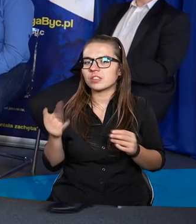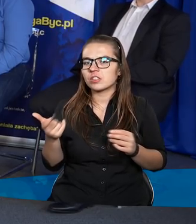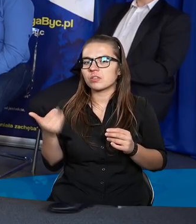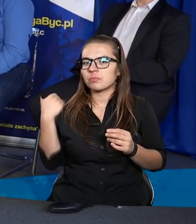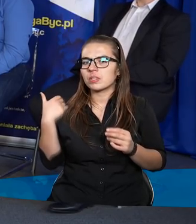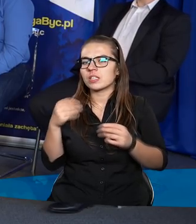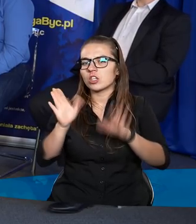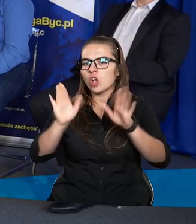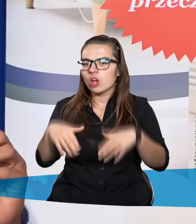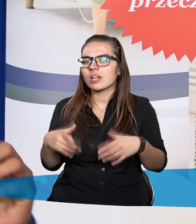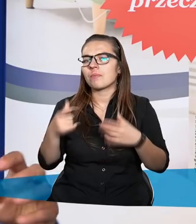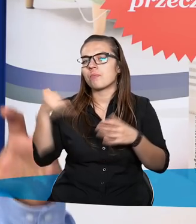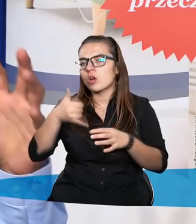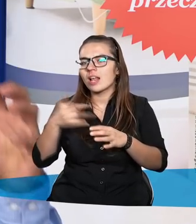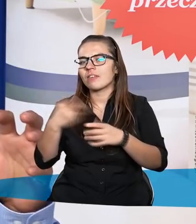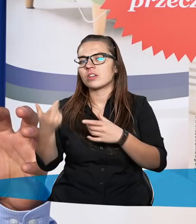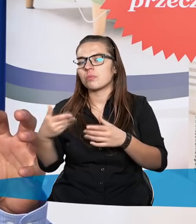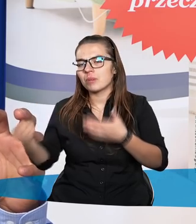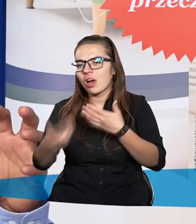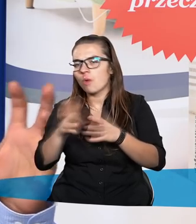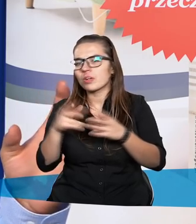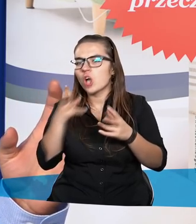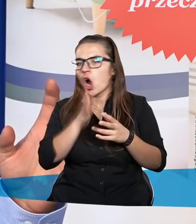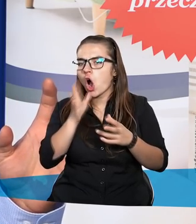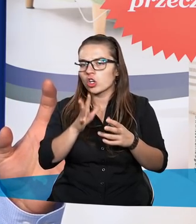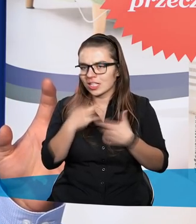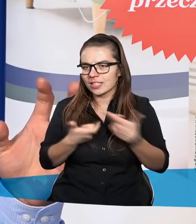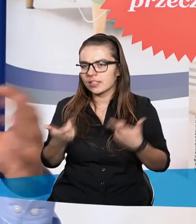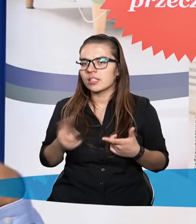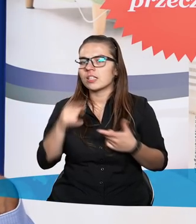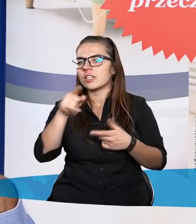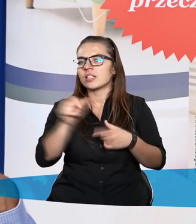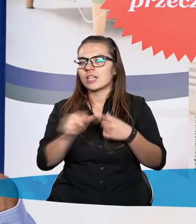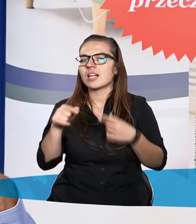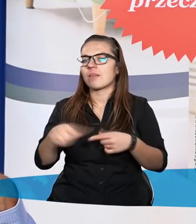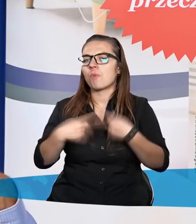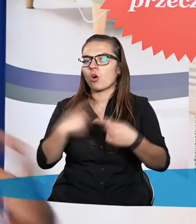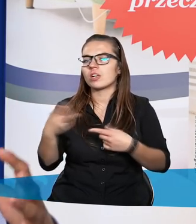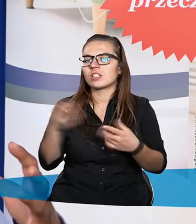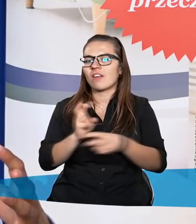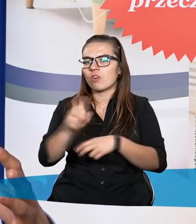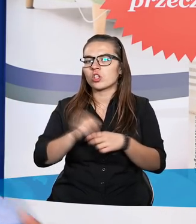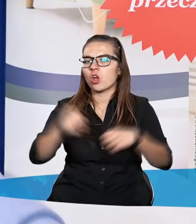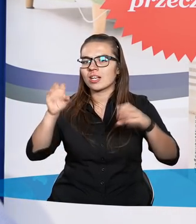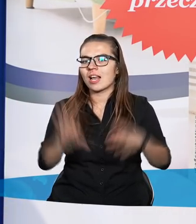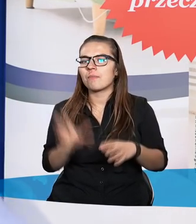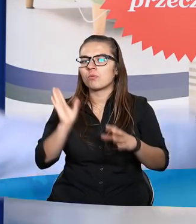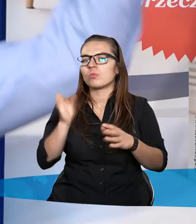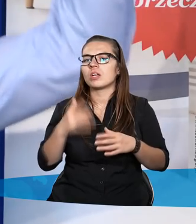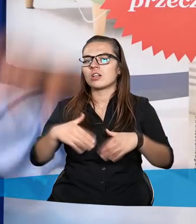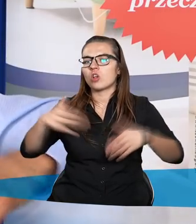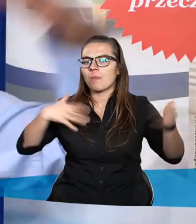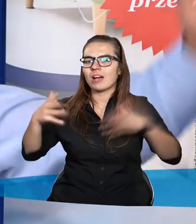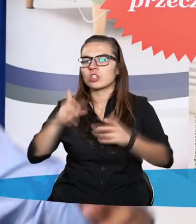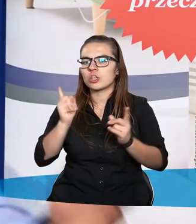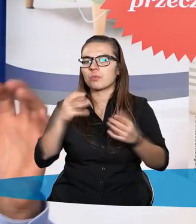musieliśmy zasadzić, podlewać wcześniej, przekopać. Strasznie dużo czasu. Ja jestem z tego pokolenia, gdzie wchodzę do marketu, półki są aż